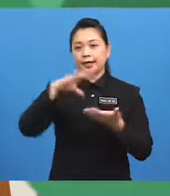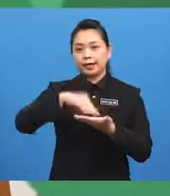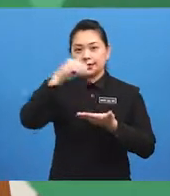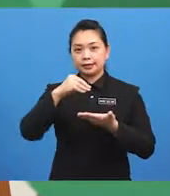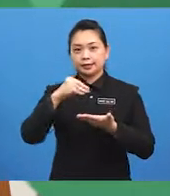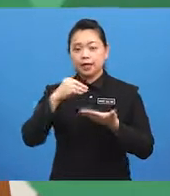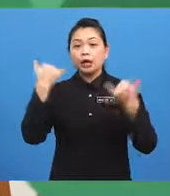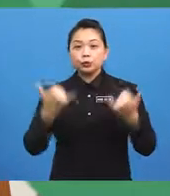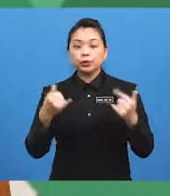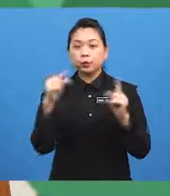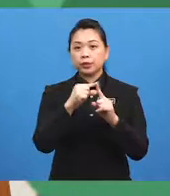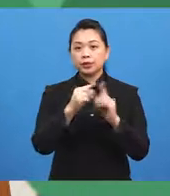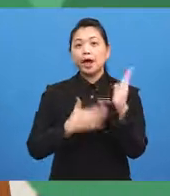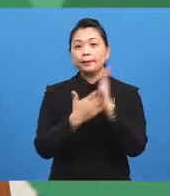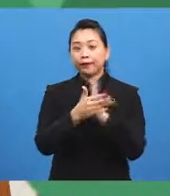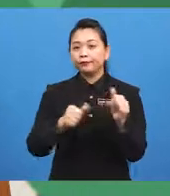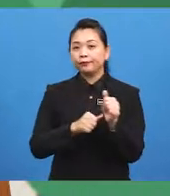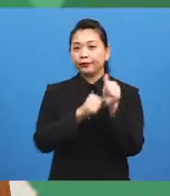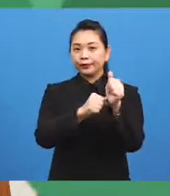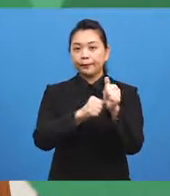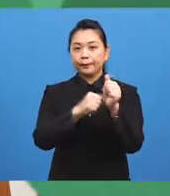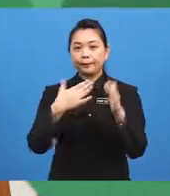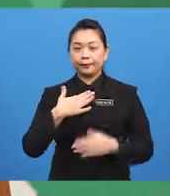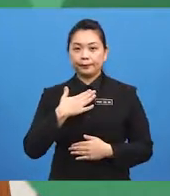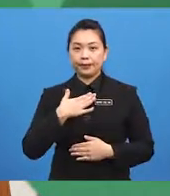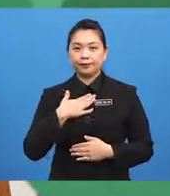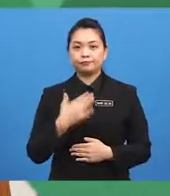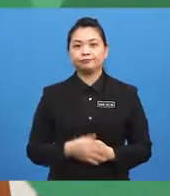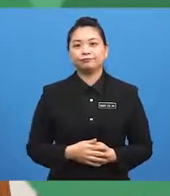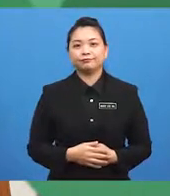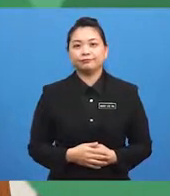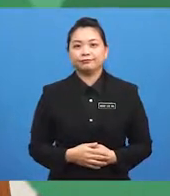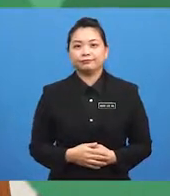perkataan hari ini dengan mengikuti saya di sekitar rumah baru saya.